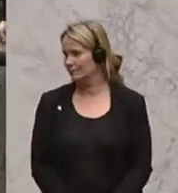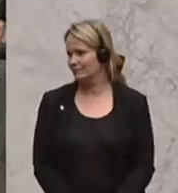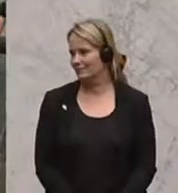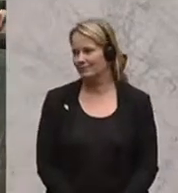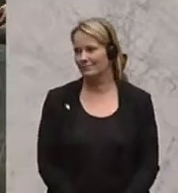ÖVP.